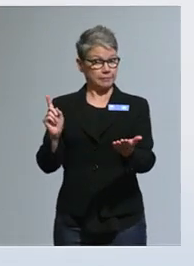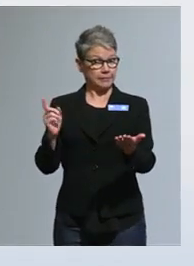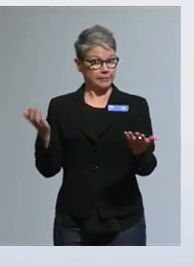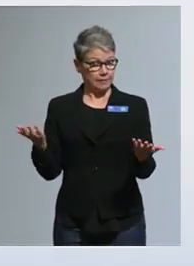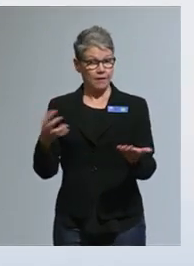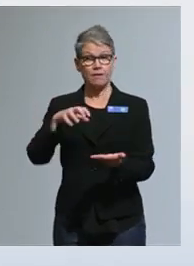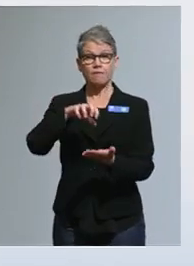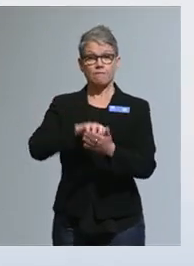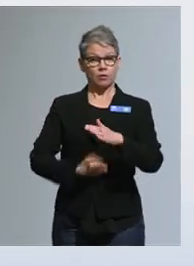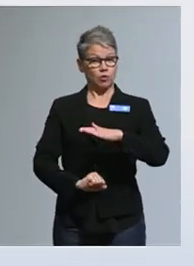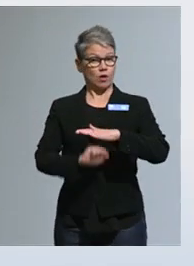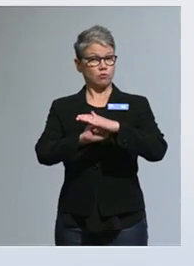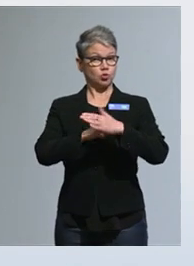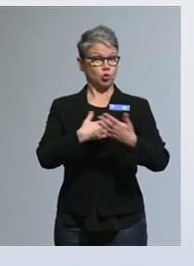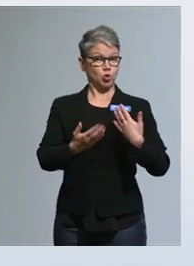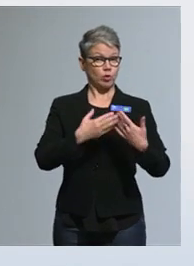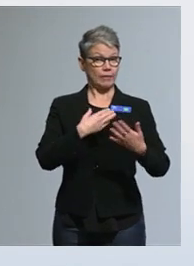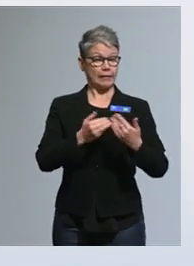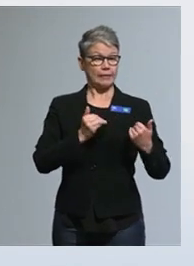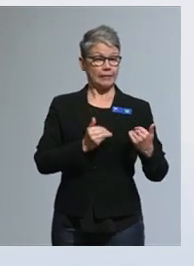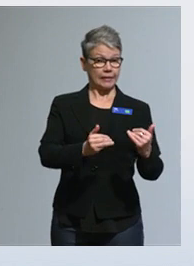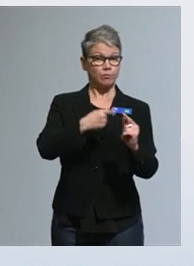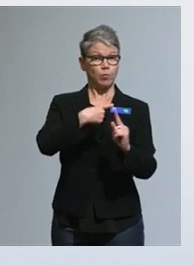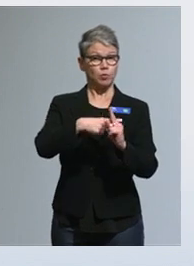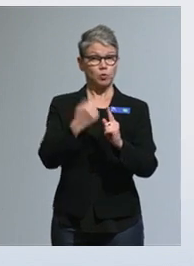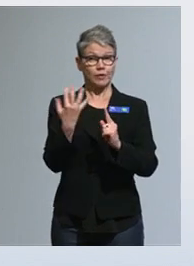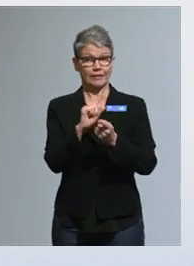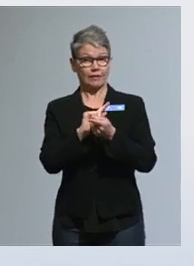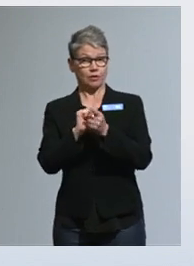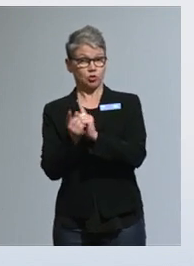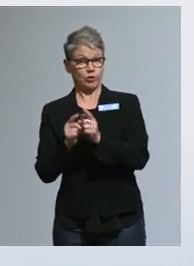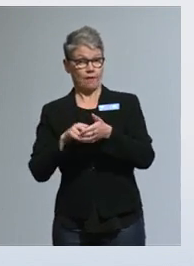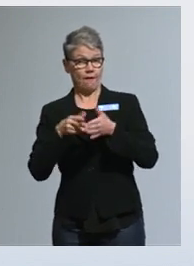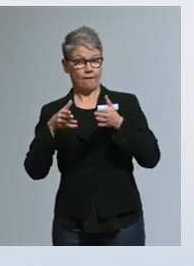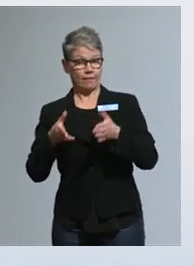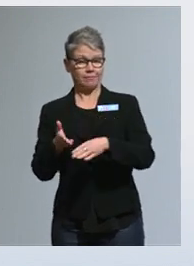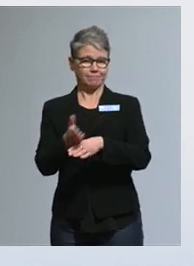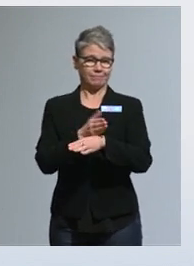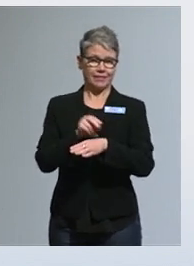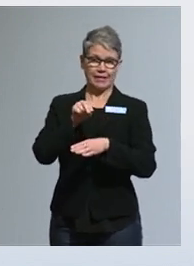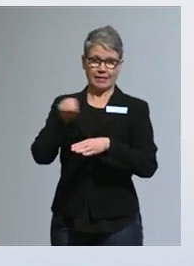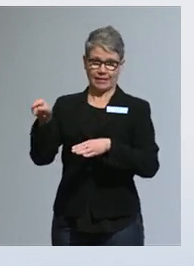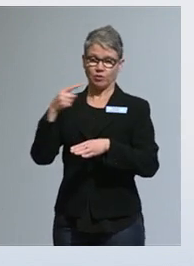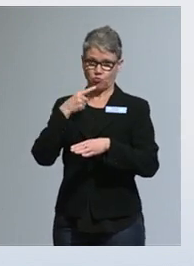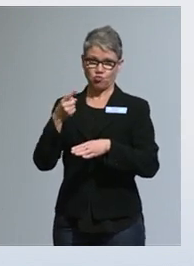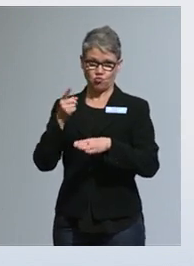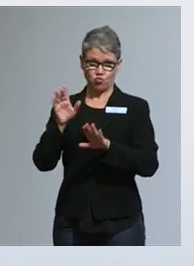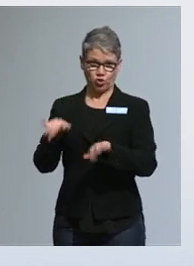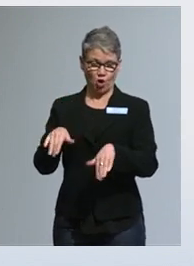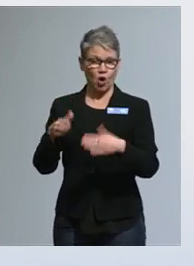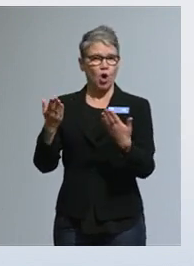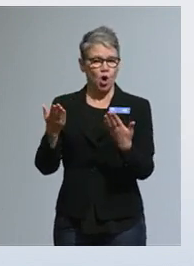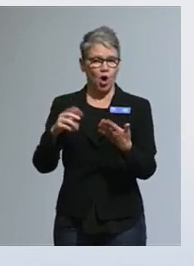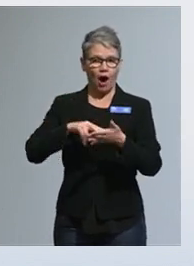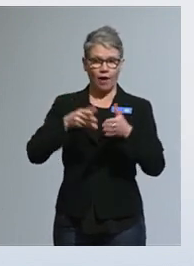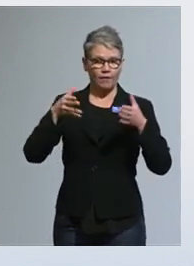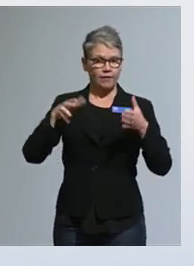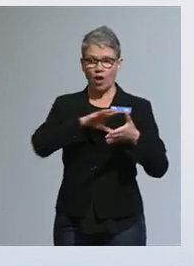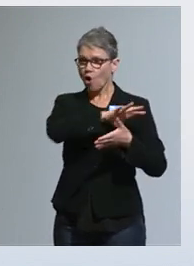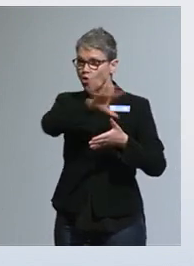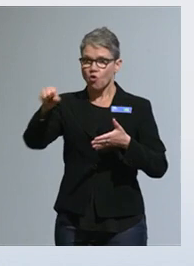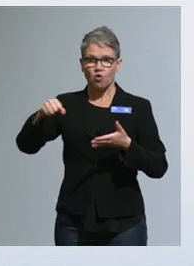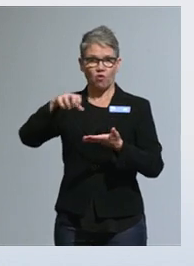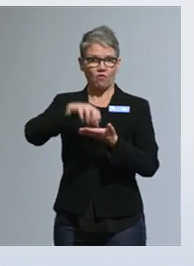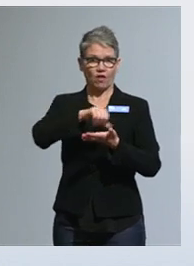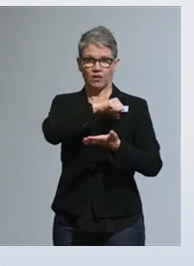valtioavustustoiminnan kehittämis- ja digitalisointihanketta, kuten Niklas mainitsi tuossa alussa. Hankehan kattaa koko valtionhallinnon